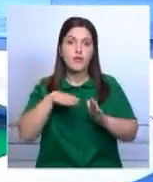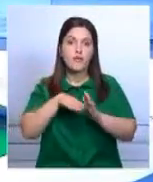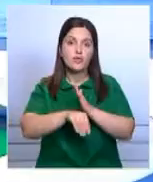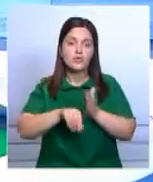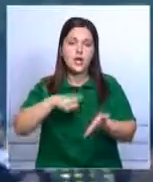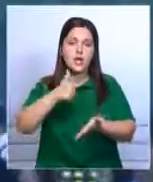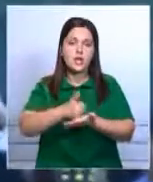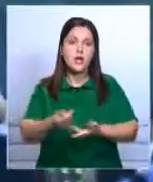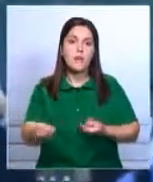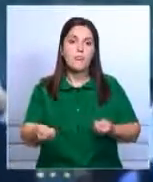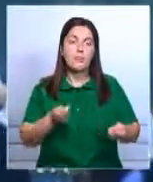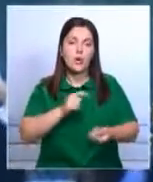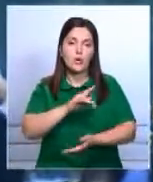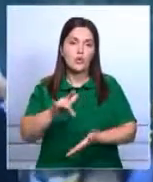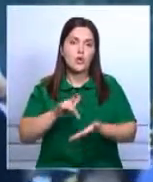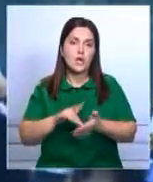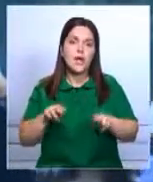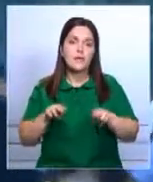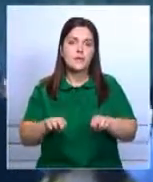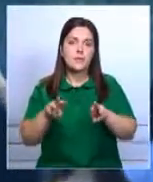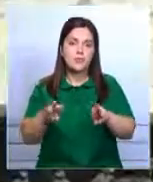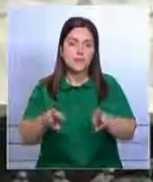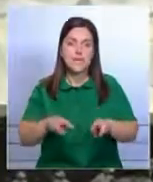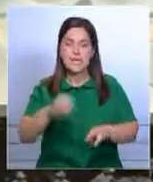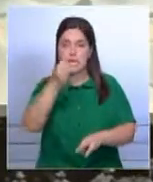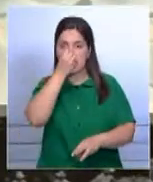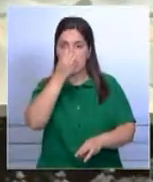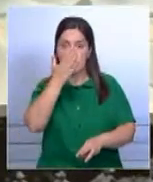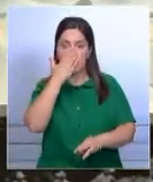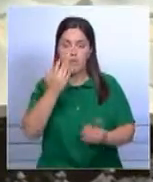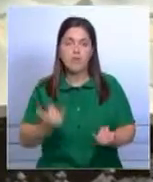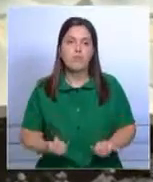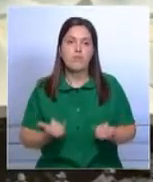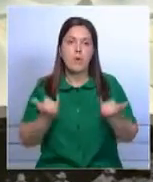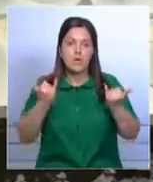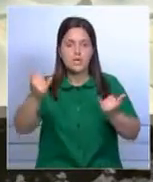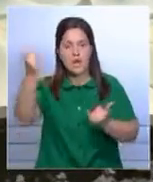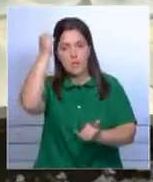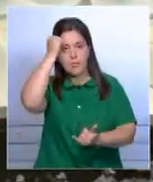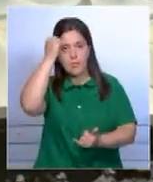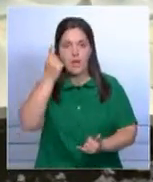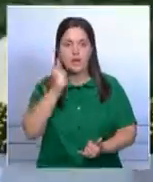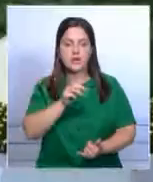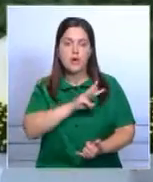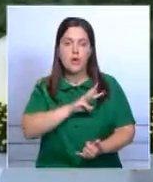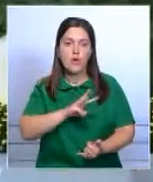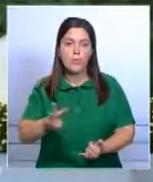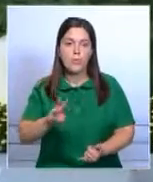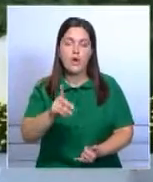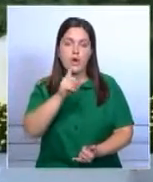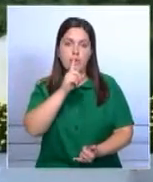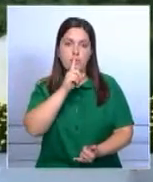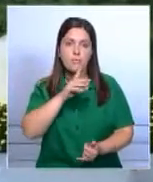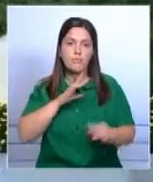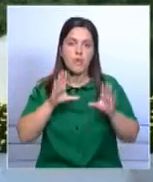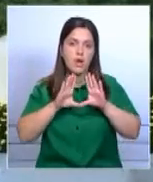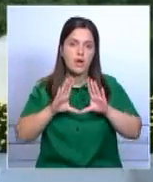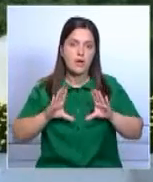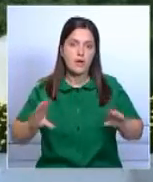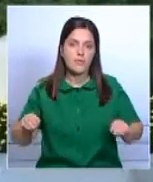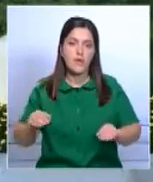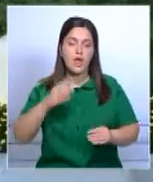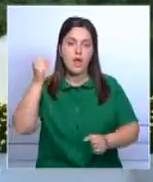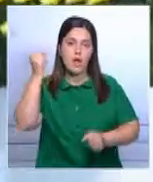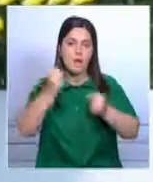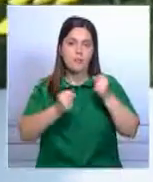Собравшиеся, включая мэра города и премьер-министра Японии Синзуабе, почтили память погибших минутой молчания. Бомбы на